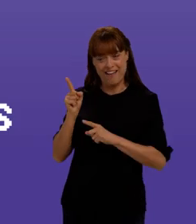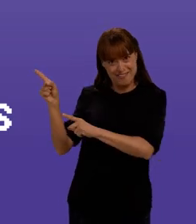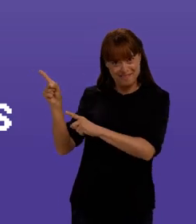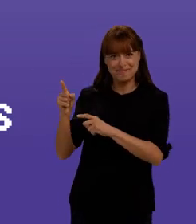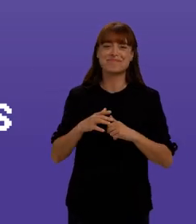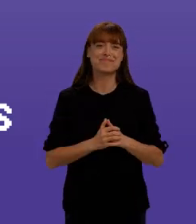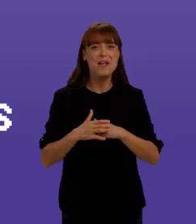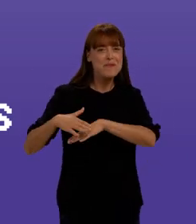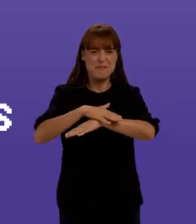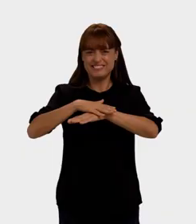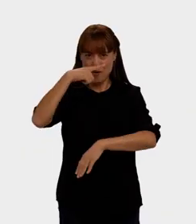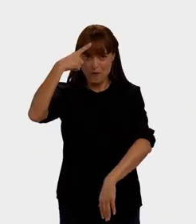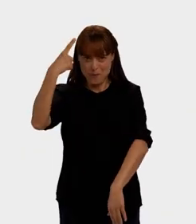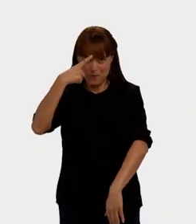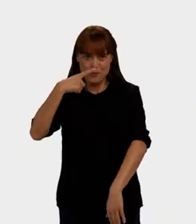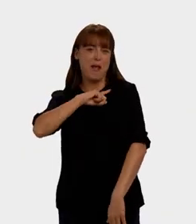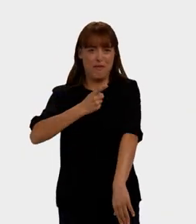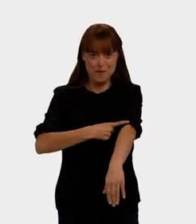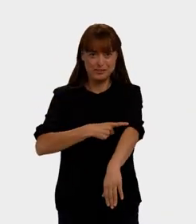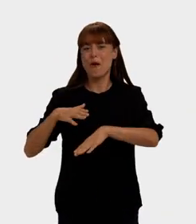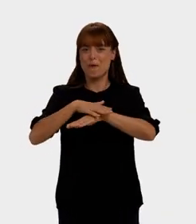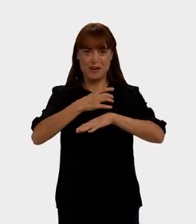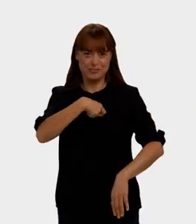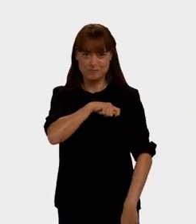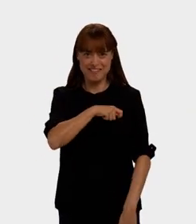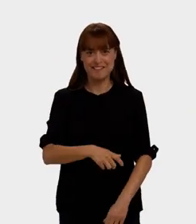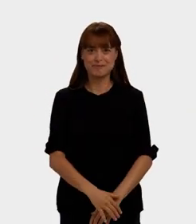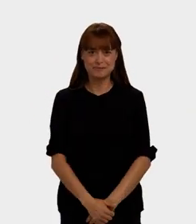BoculturaJove.com.es Ministeri de Cultura i Esports, Govern d'Espanya.